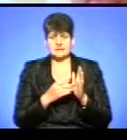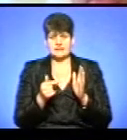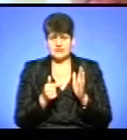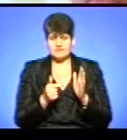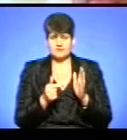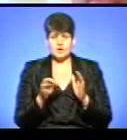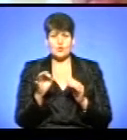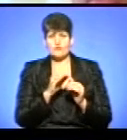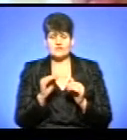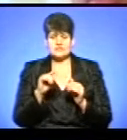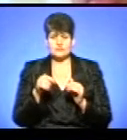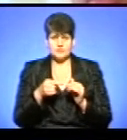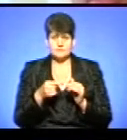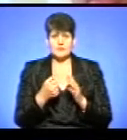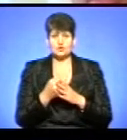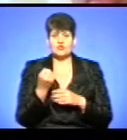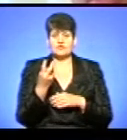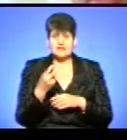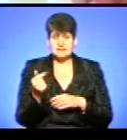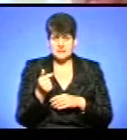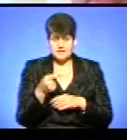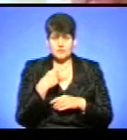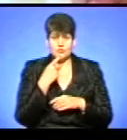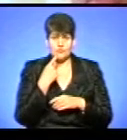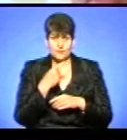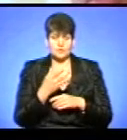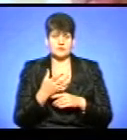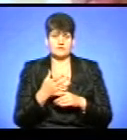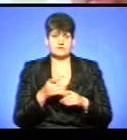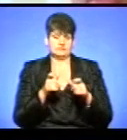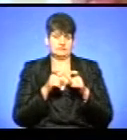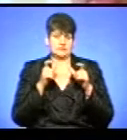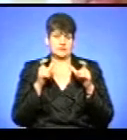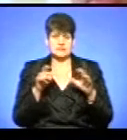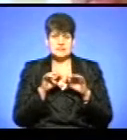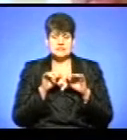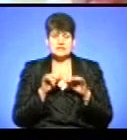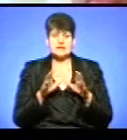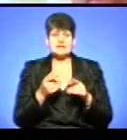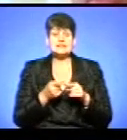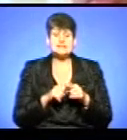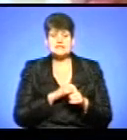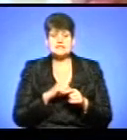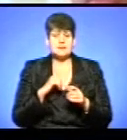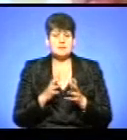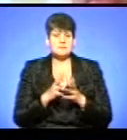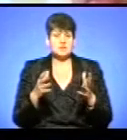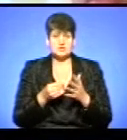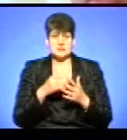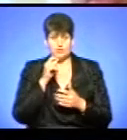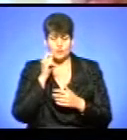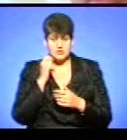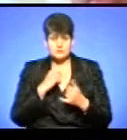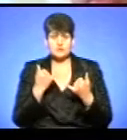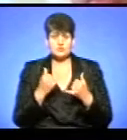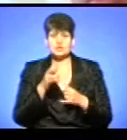як офіційно вимагається, і до 12 гривень, як вони заявляють в усіх заявах. є одні з найвищих ростінок в Україні. Тому що